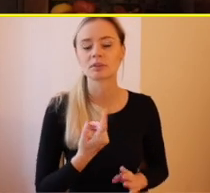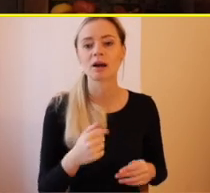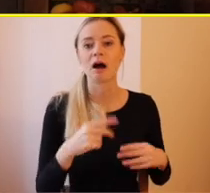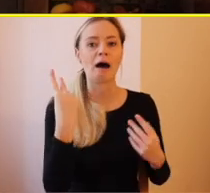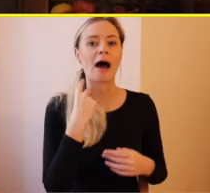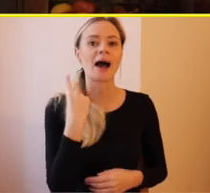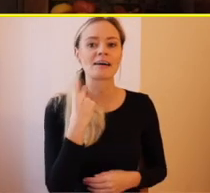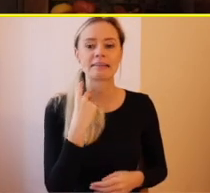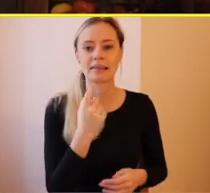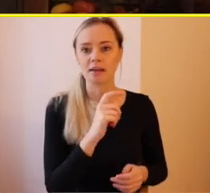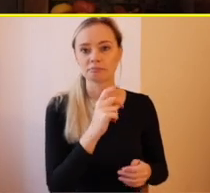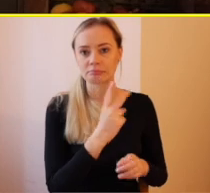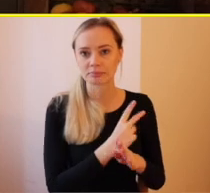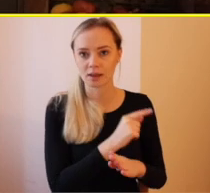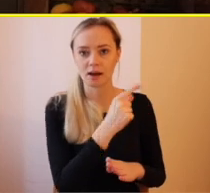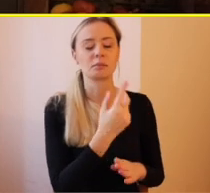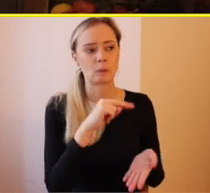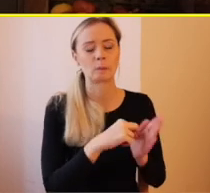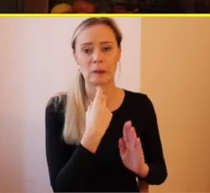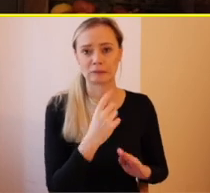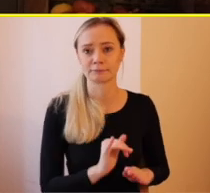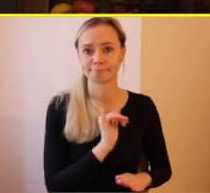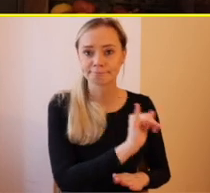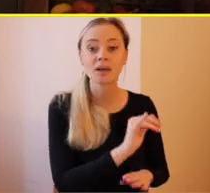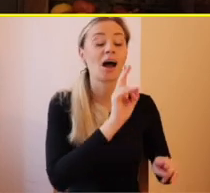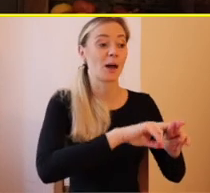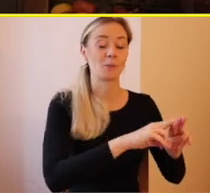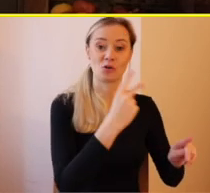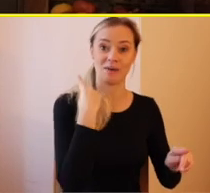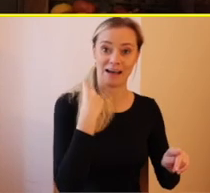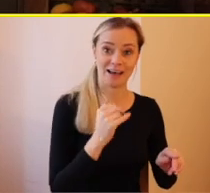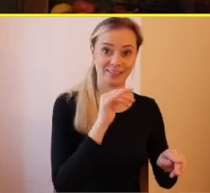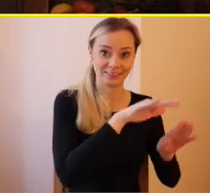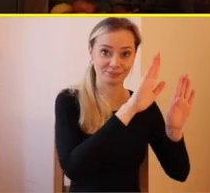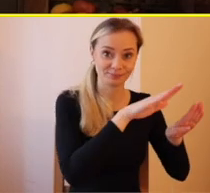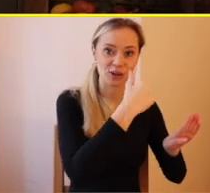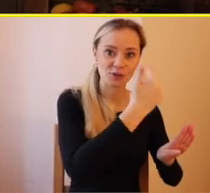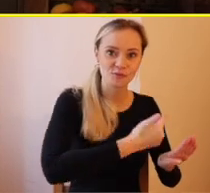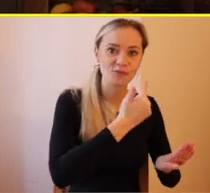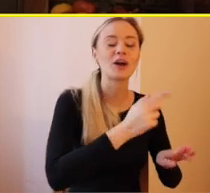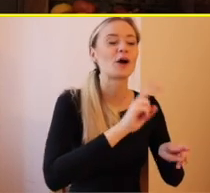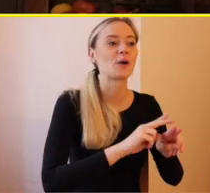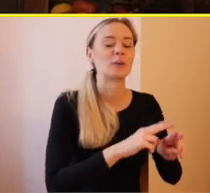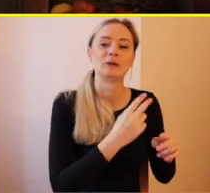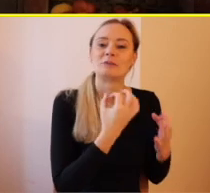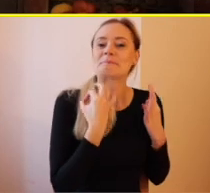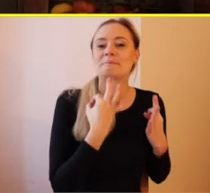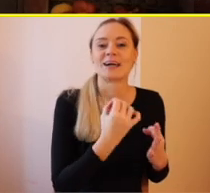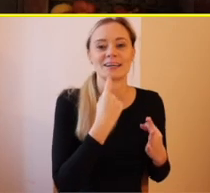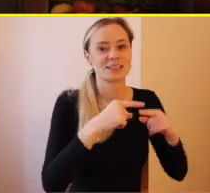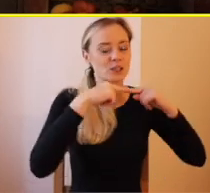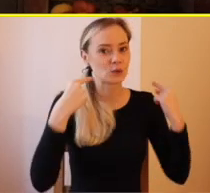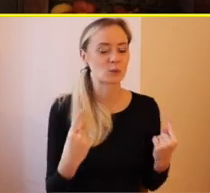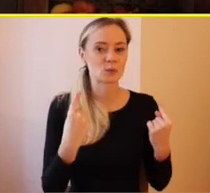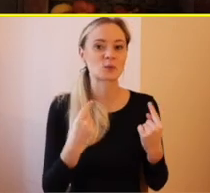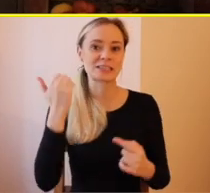programe. A potom zase, keď som bola v Anglicku, tak som veľmi tu žila skúsiť buď Kanadu, alebo